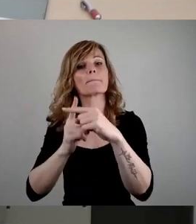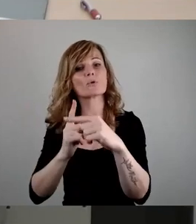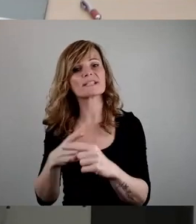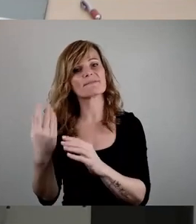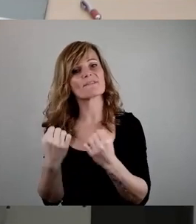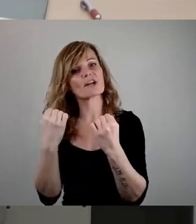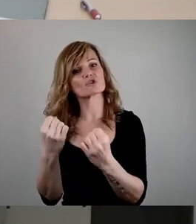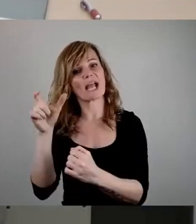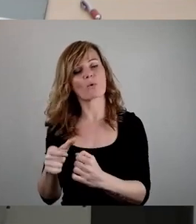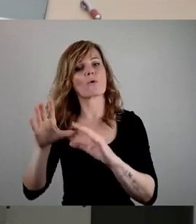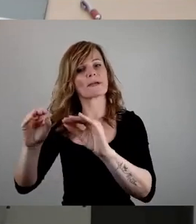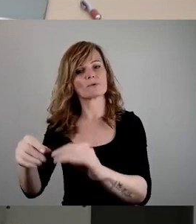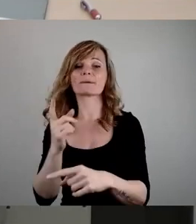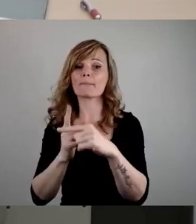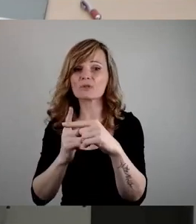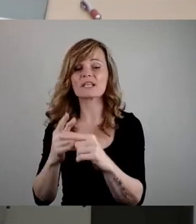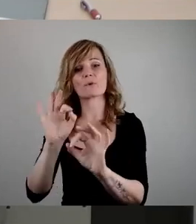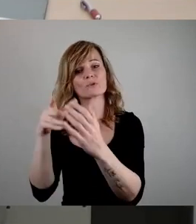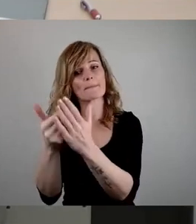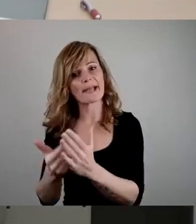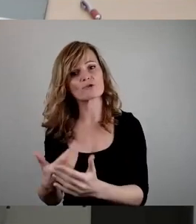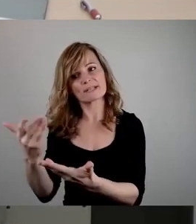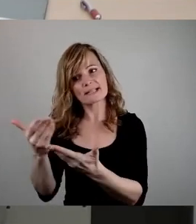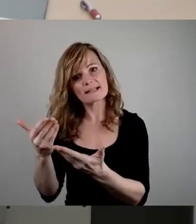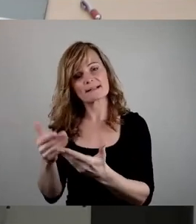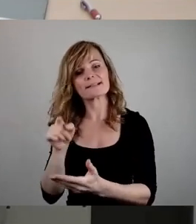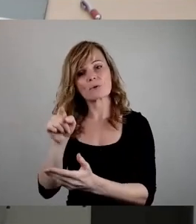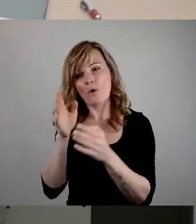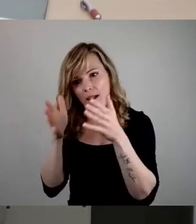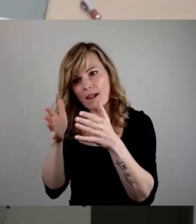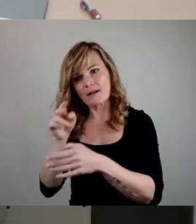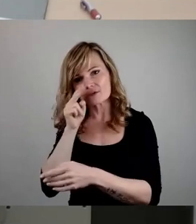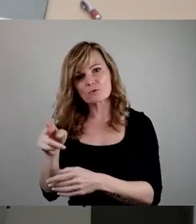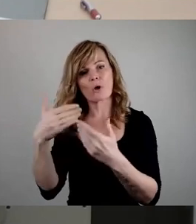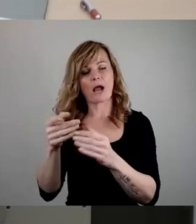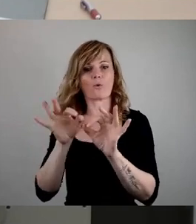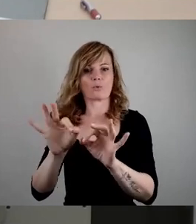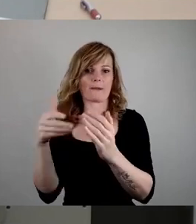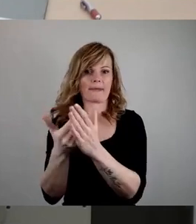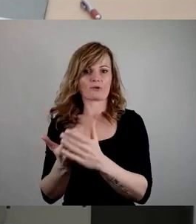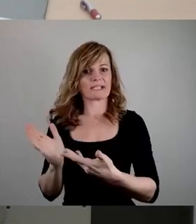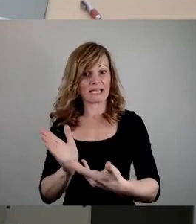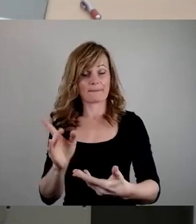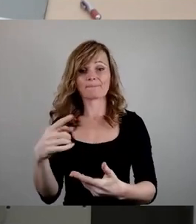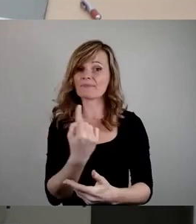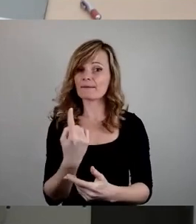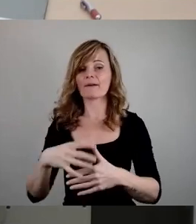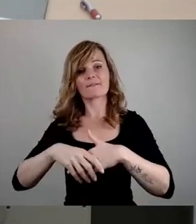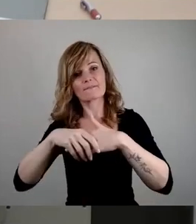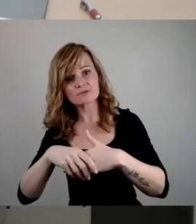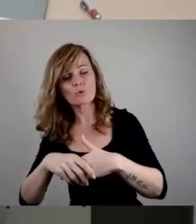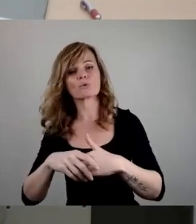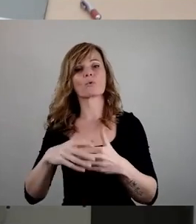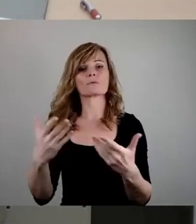zu verwenden und das Positive, um ein Beispiel zu bringen und im Prinzip auf die Weise auch ein gutes Beispiel zu geben und für Versöhnung, für